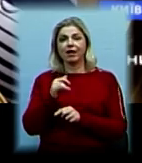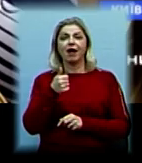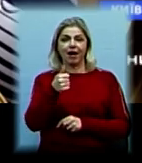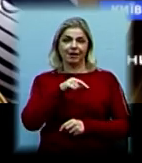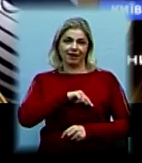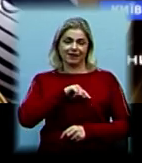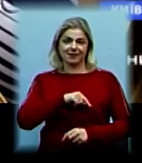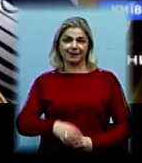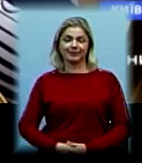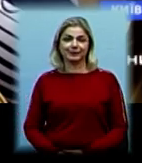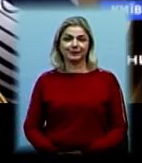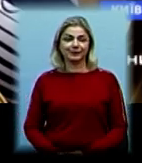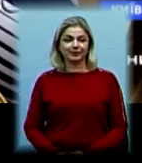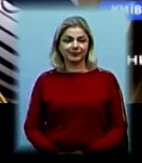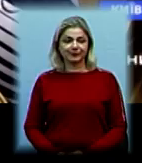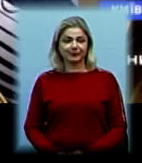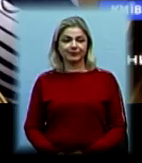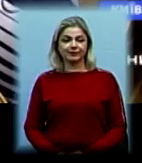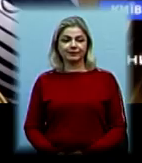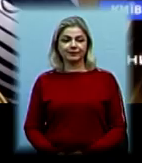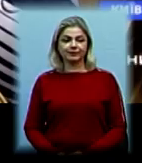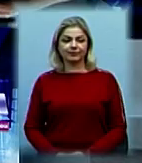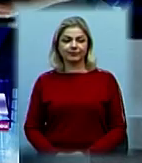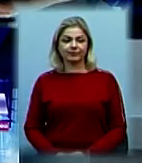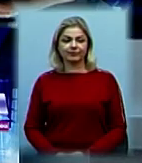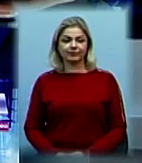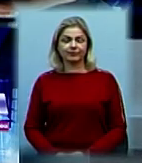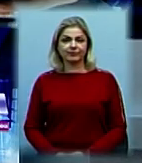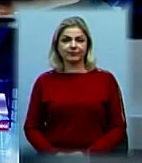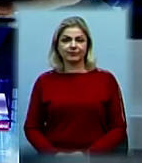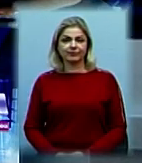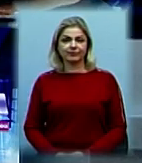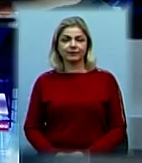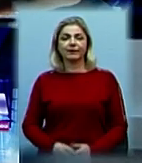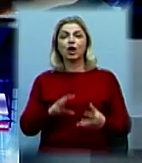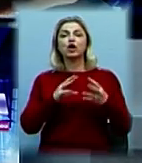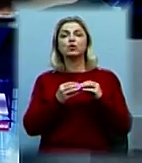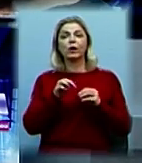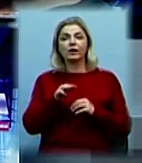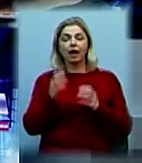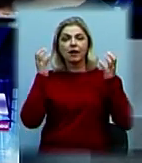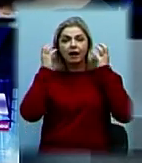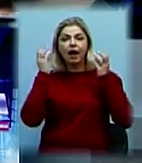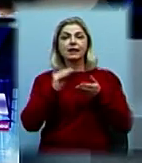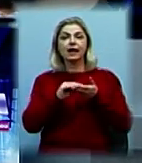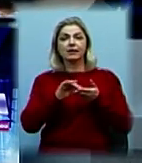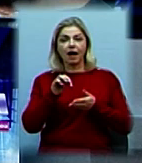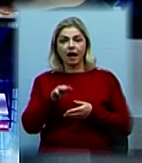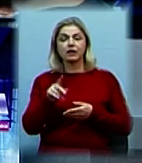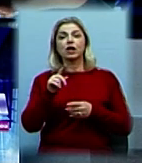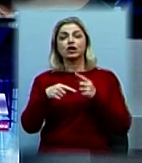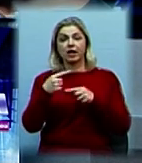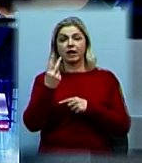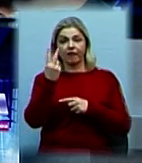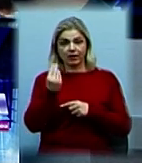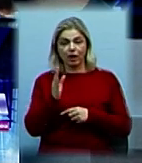Вікторія Чернявська, телевізійні новини Миколаївщини Результати радіодиктанту за два дні будуть доступні